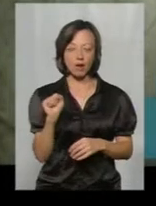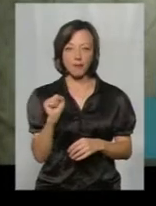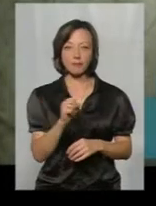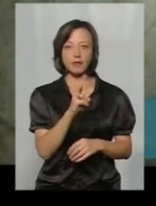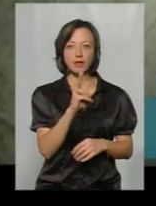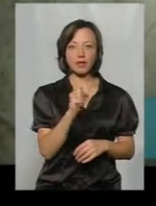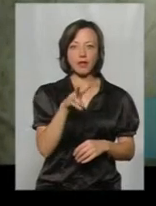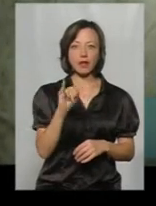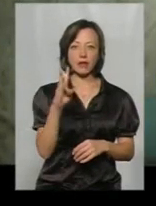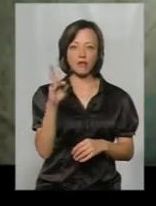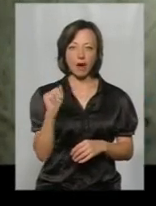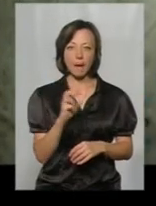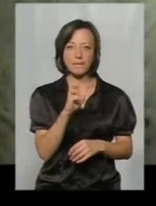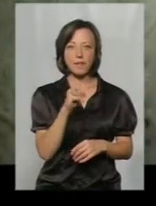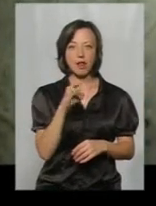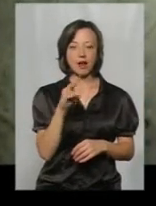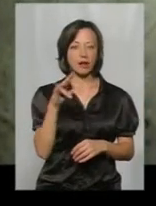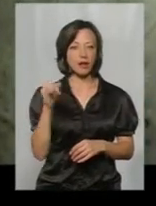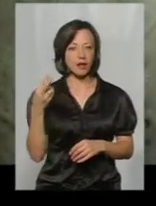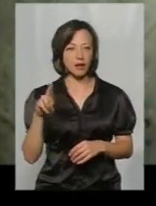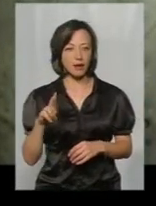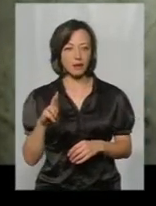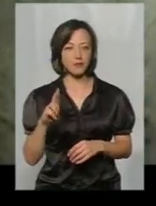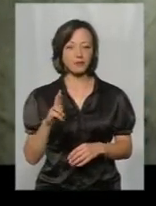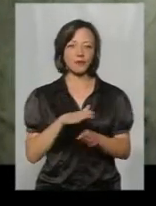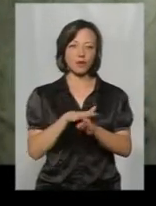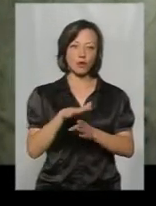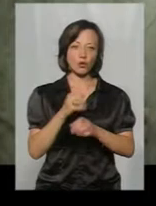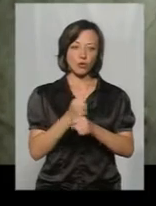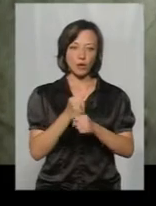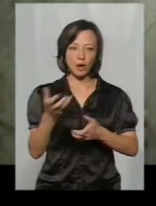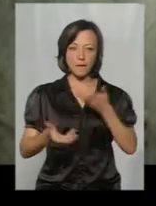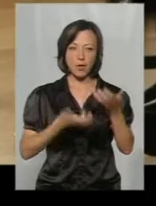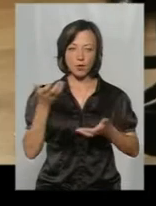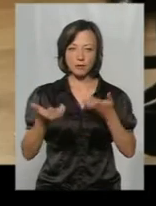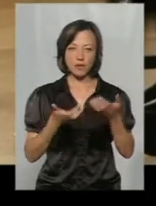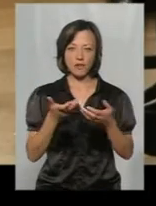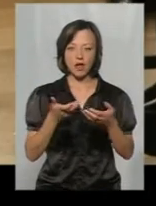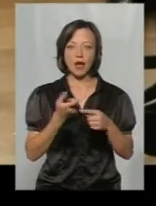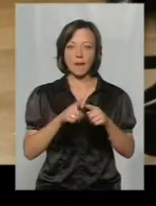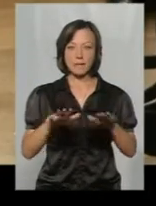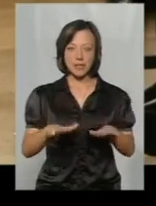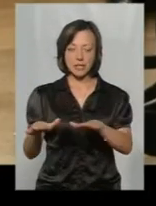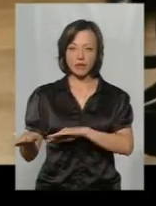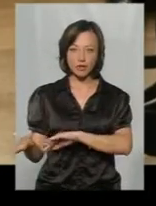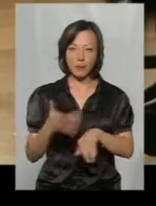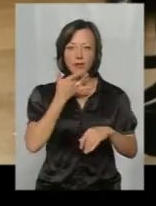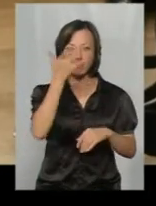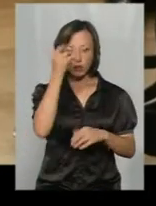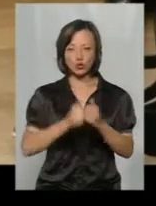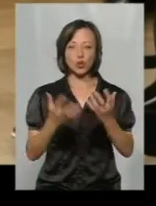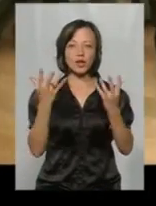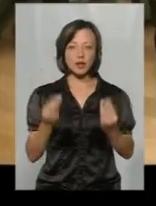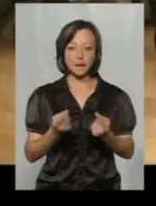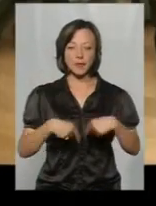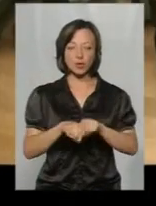Калинівка, Балаклєє. Виконували роботи з розмінуванням місцевої сілі. Влітку, каже Сергій Косар, чинить щодня його